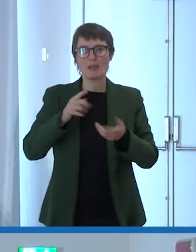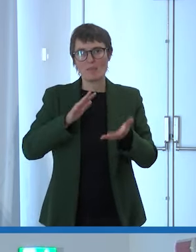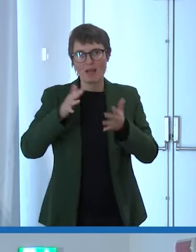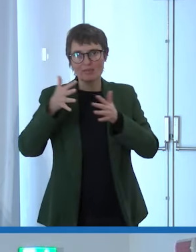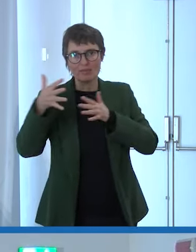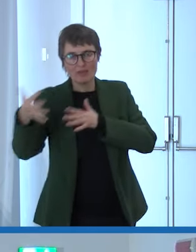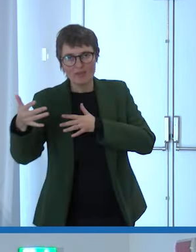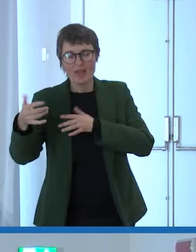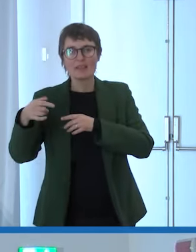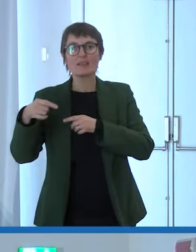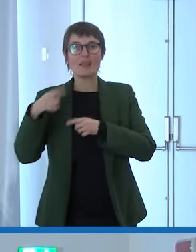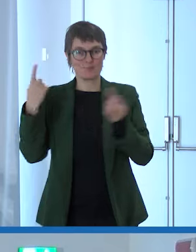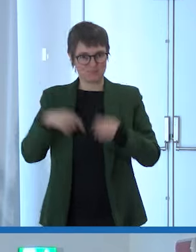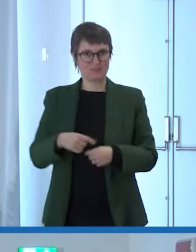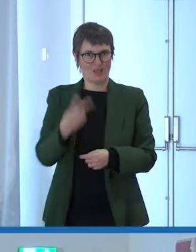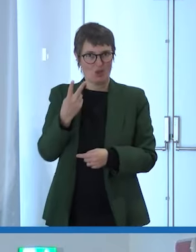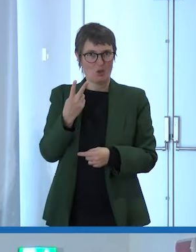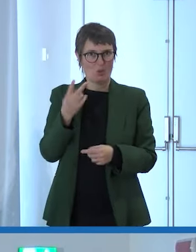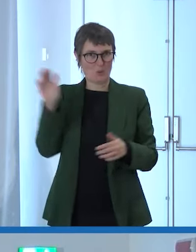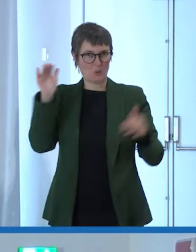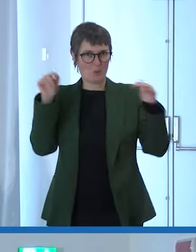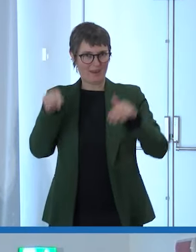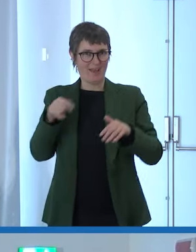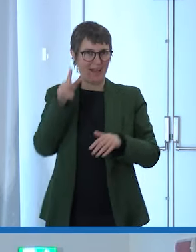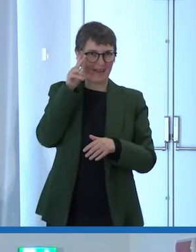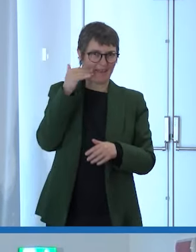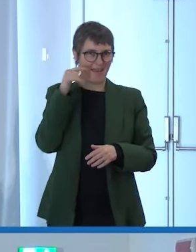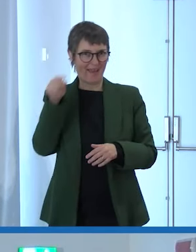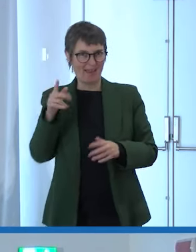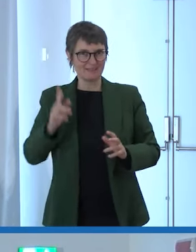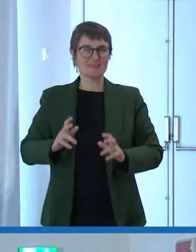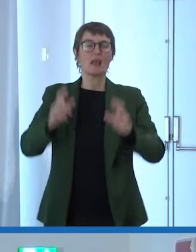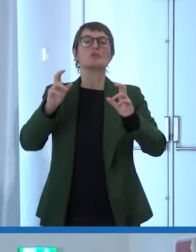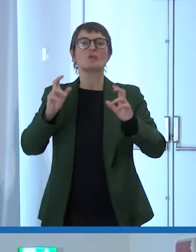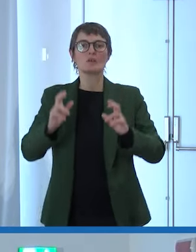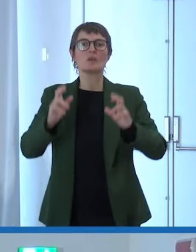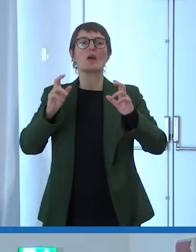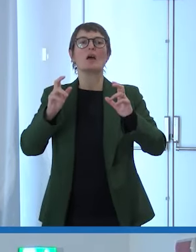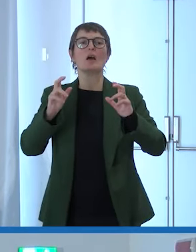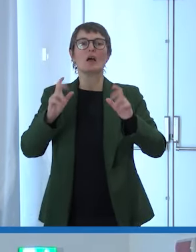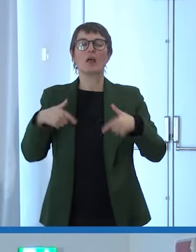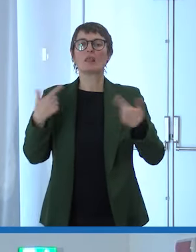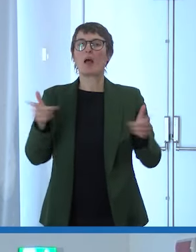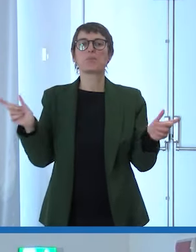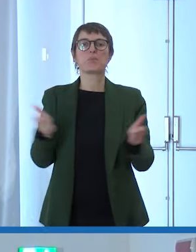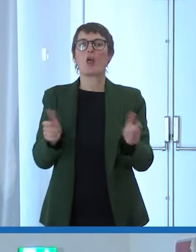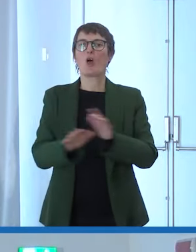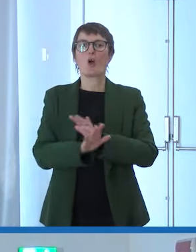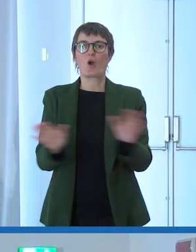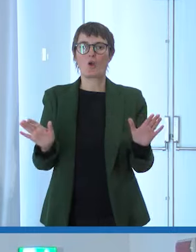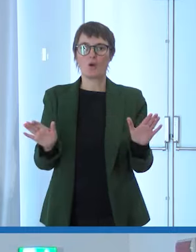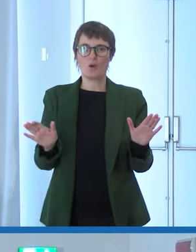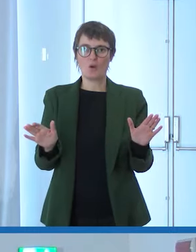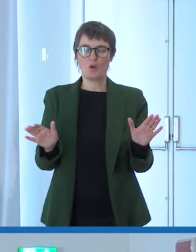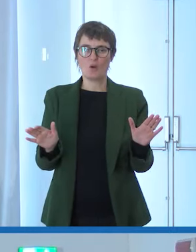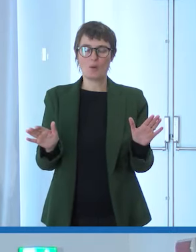da questo ascensore rotto ma quello che io sottolineo a parte stigmatizzare tutta una serie di cose delle barriere architettoniche succede sempre